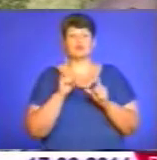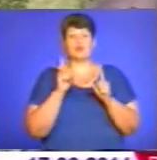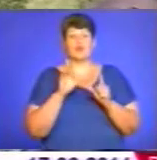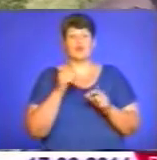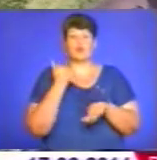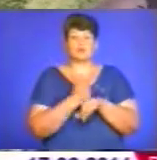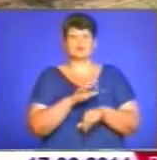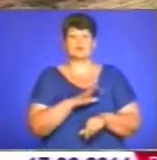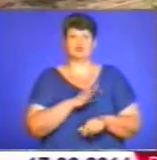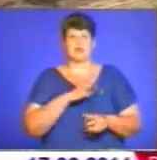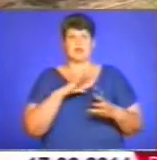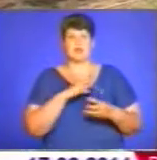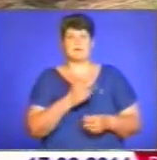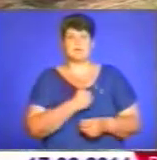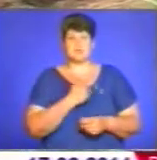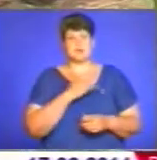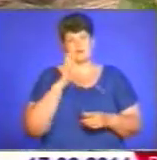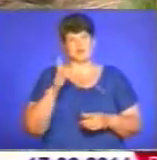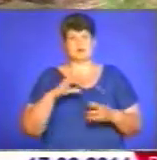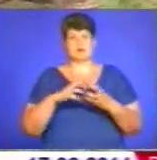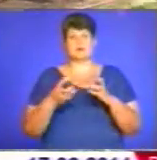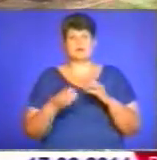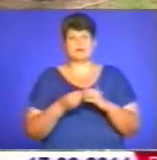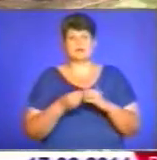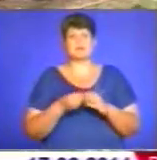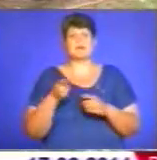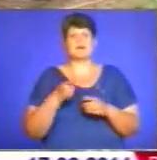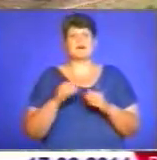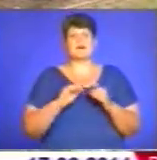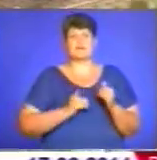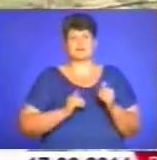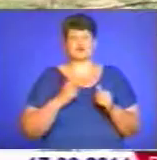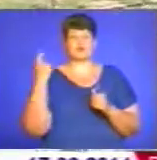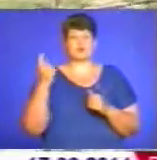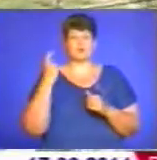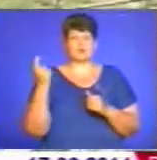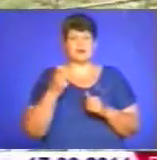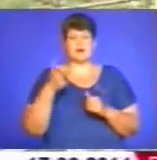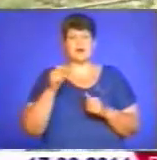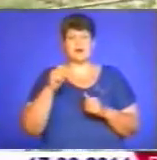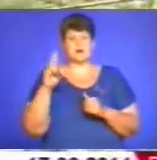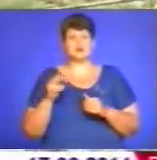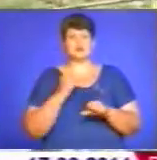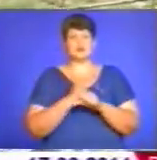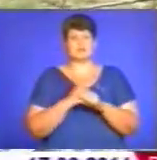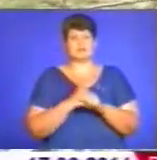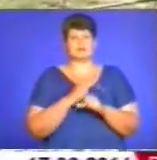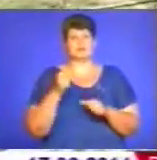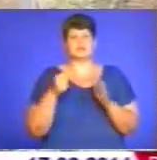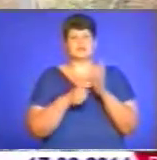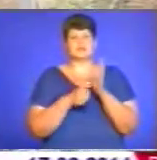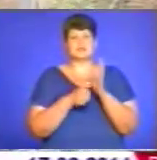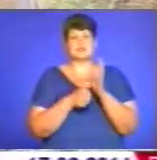буде результат. На фермерському господарстві ГАЦ протягом двох останніх років зробили посадку на 605